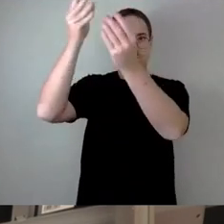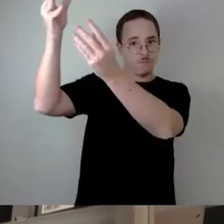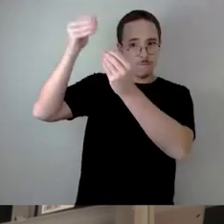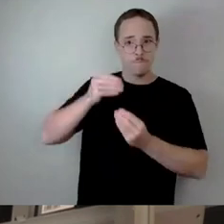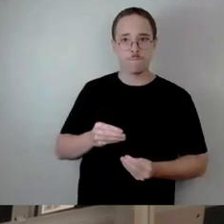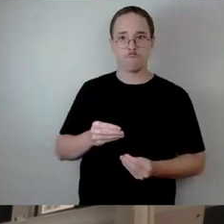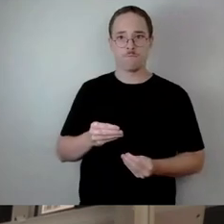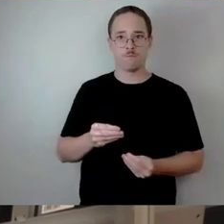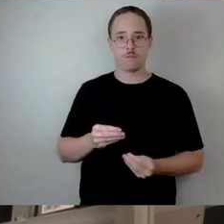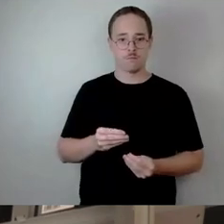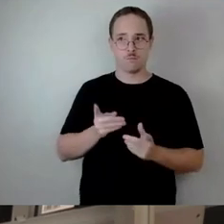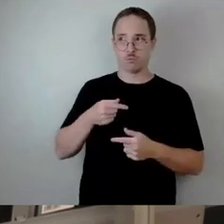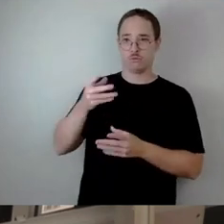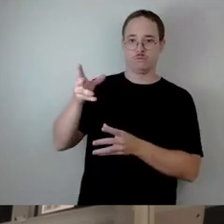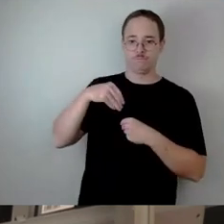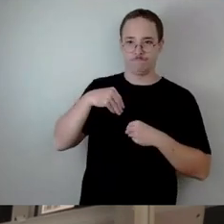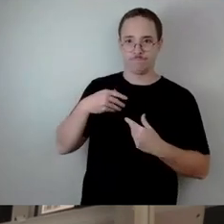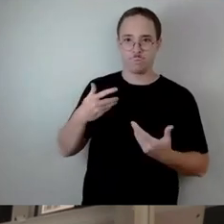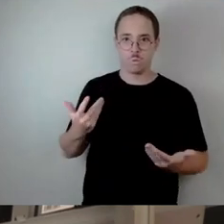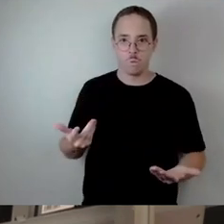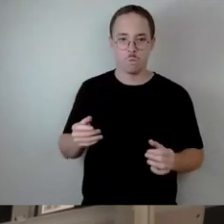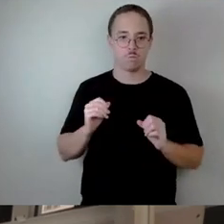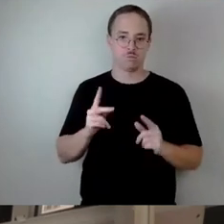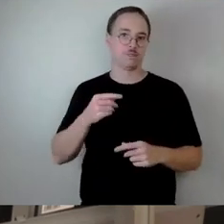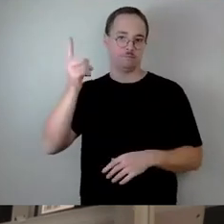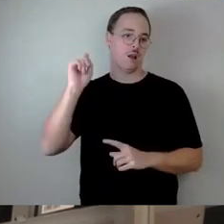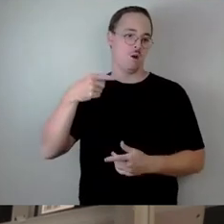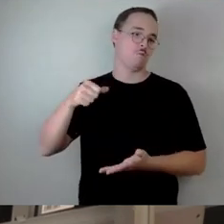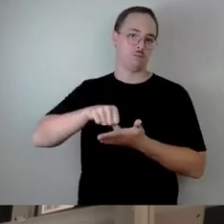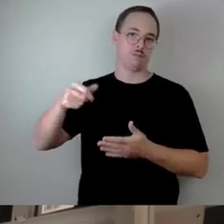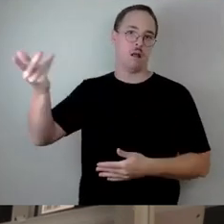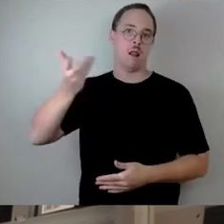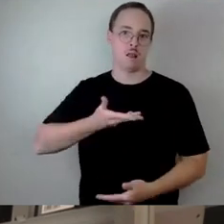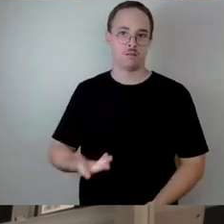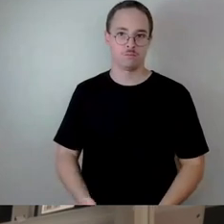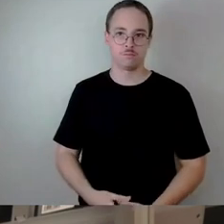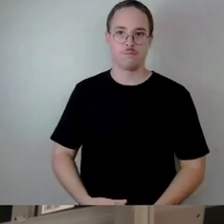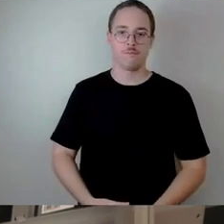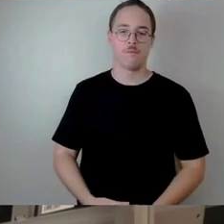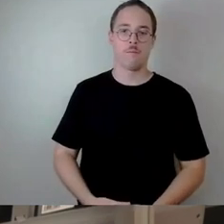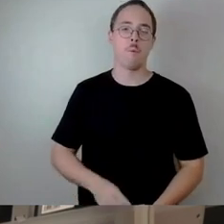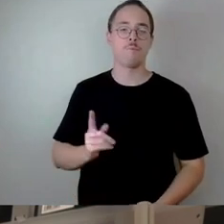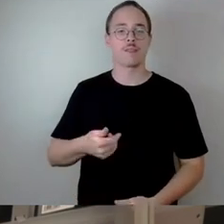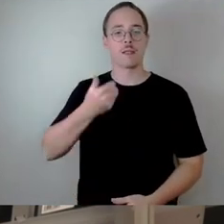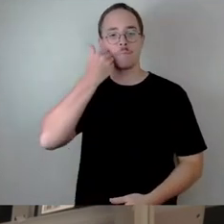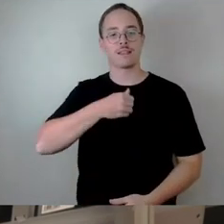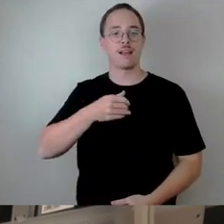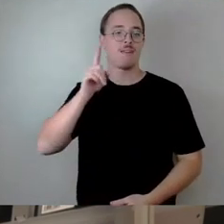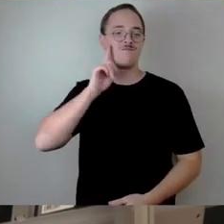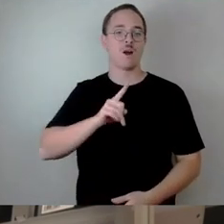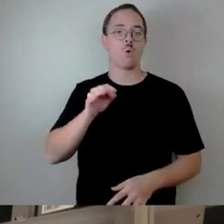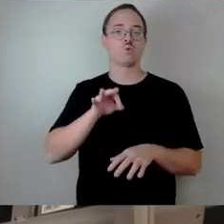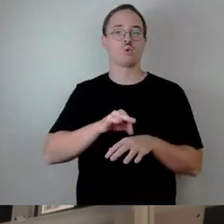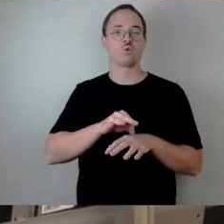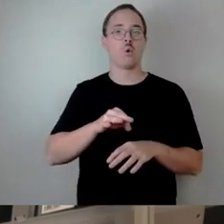am Ende der Diskussion nochmal die Frau Dr. Kaufmann bitten, zum Thema Sozialticket vielleicht noch was zu erzählen, weil diese